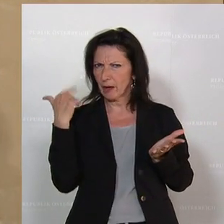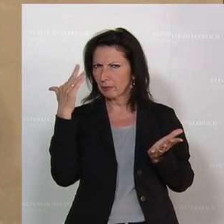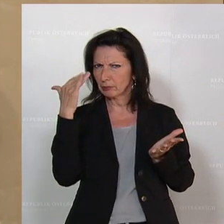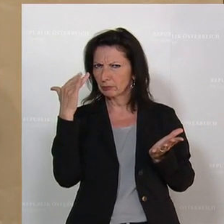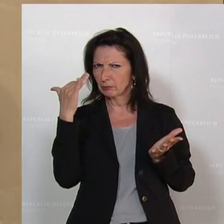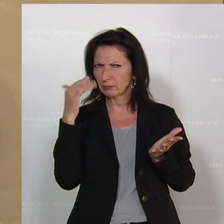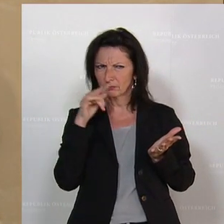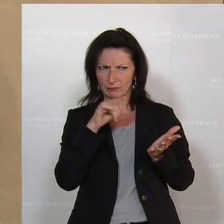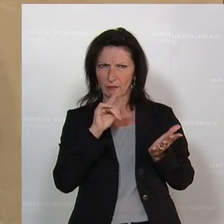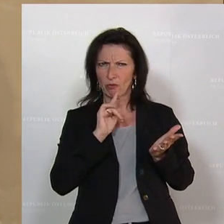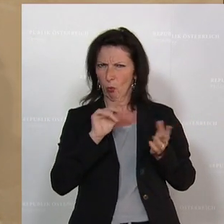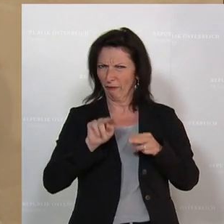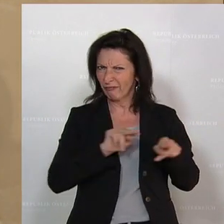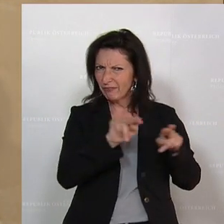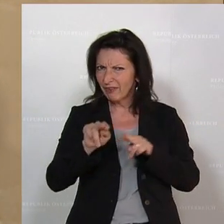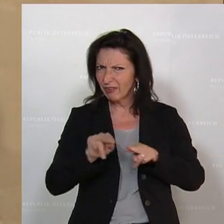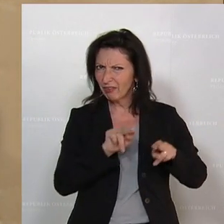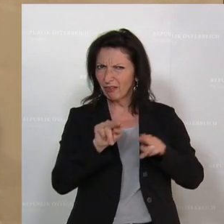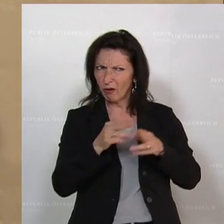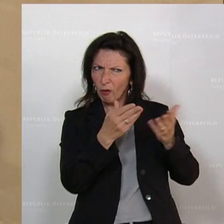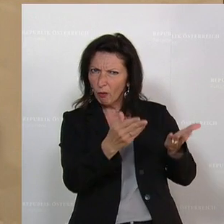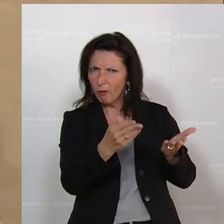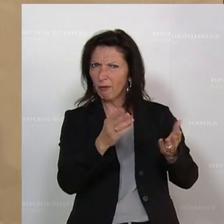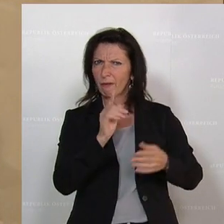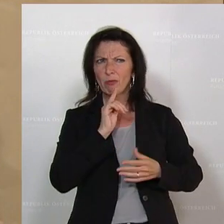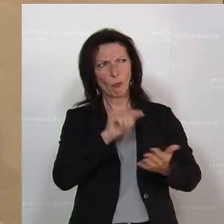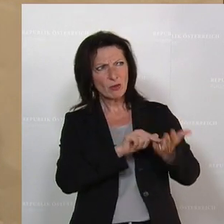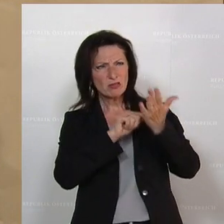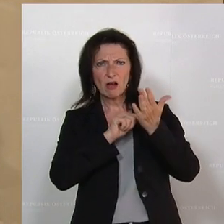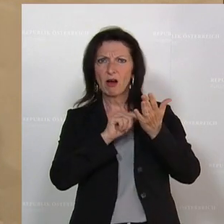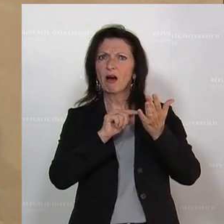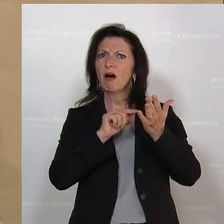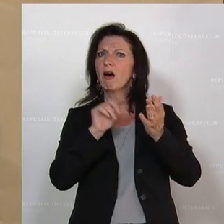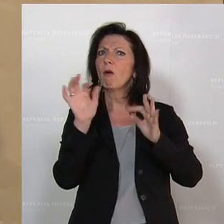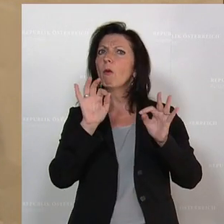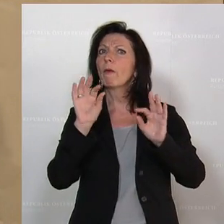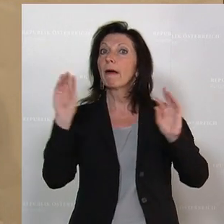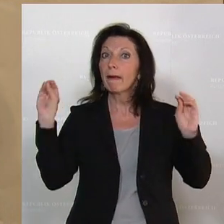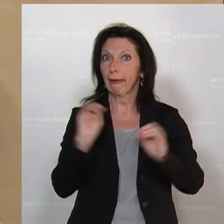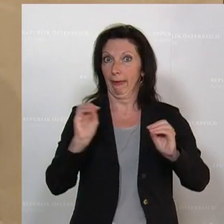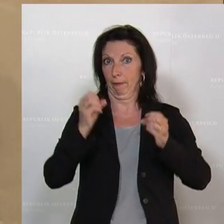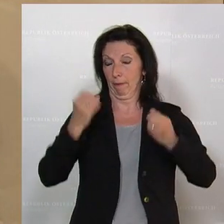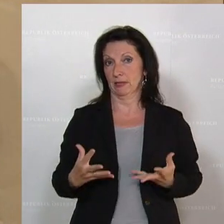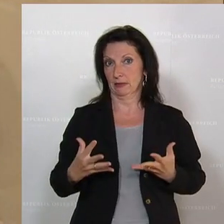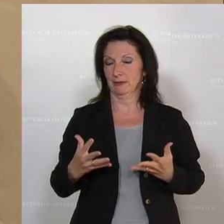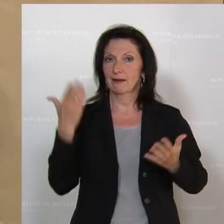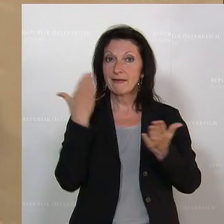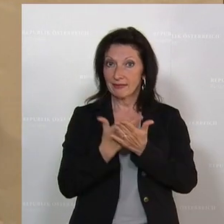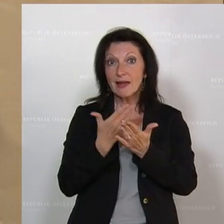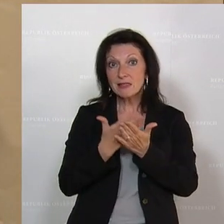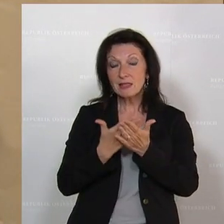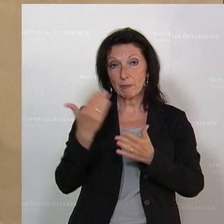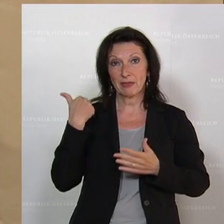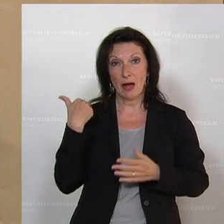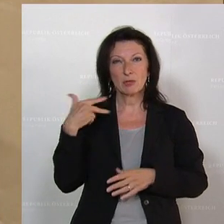war das nur ein Sittenbild, war das nur ein Vorsatz oder ist es tatsächlich passiert? Und wir haben deswegen gemeinsam